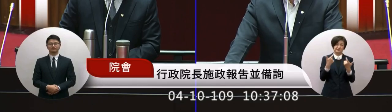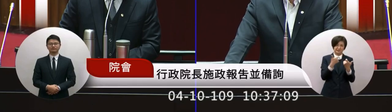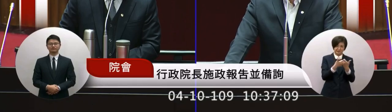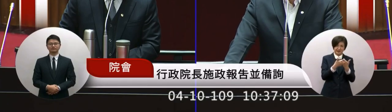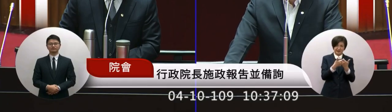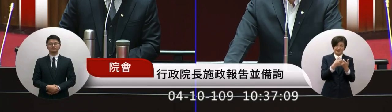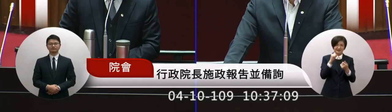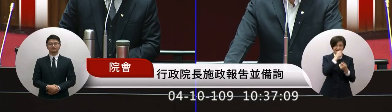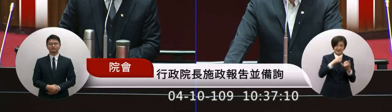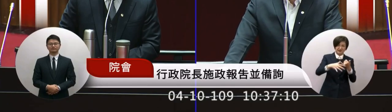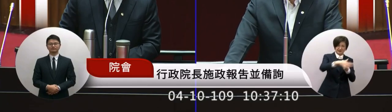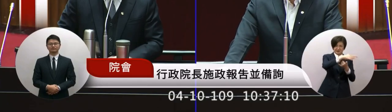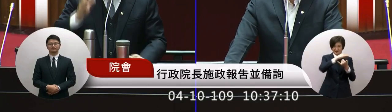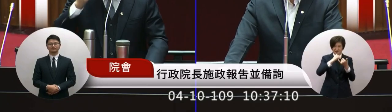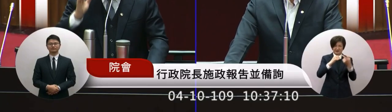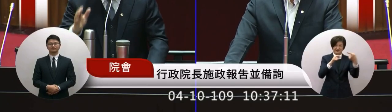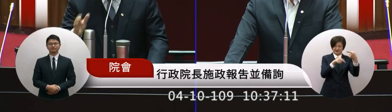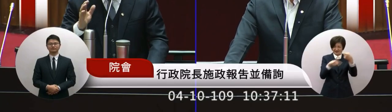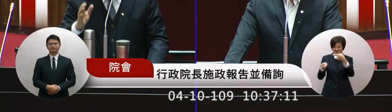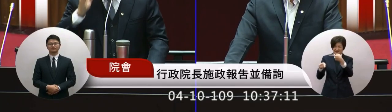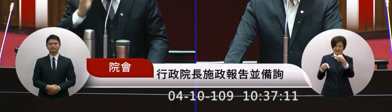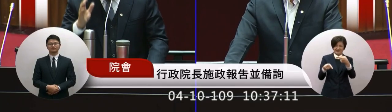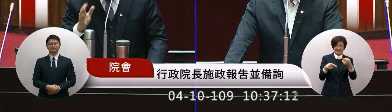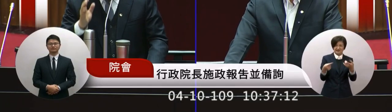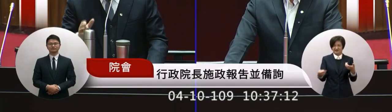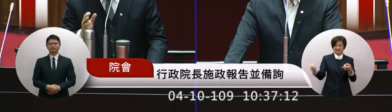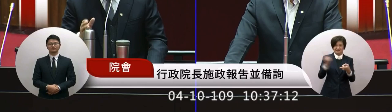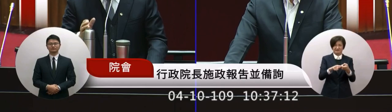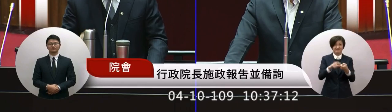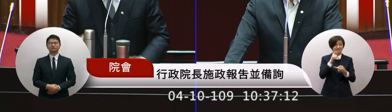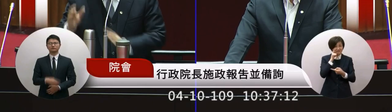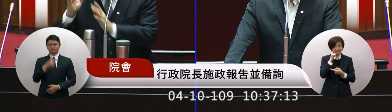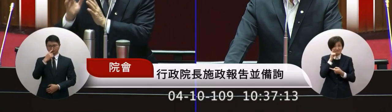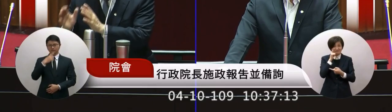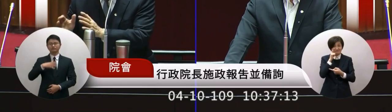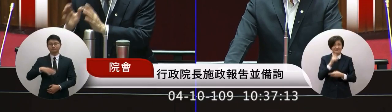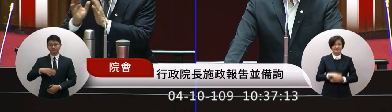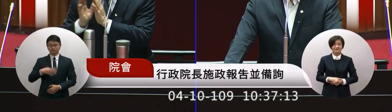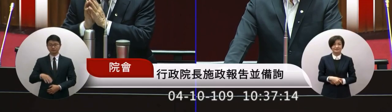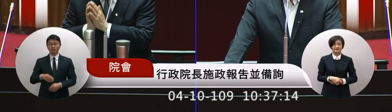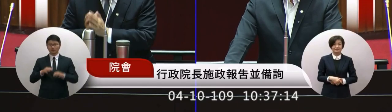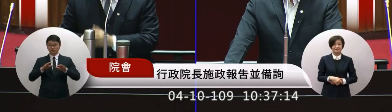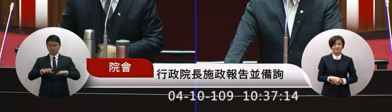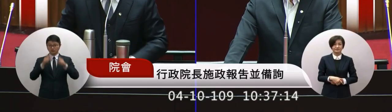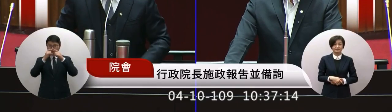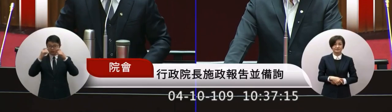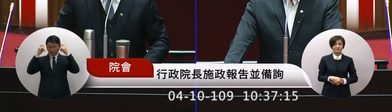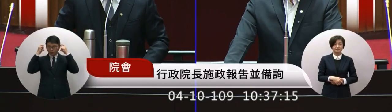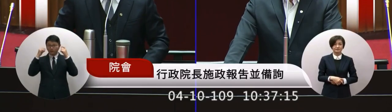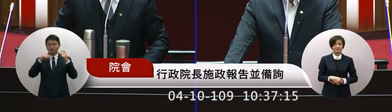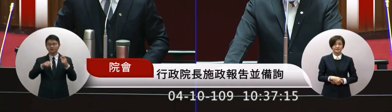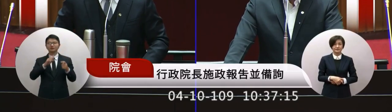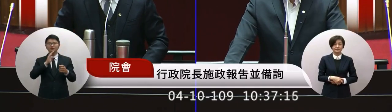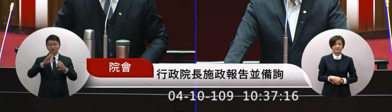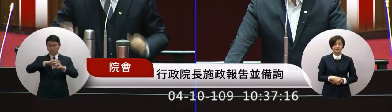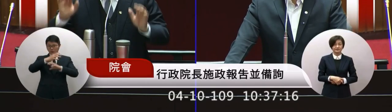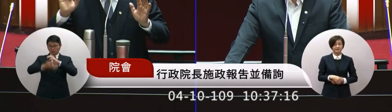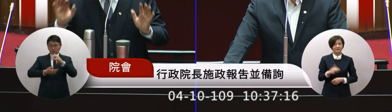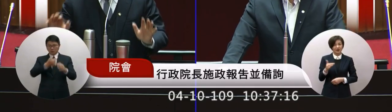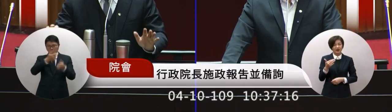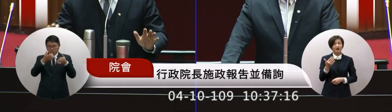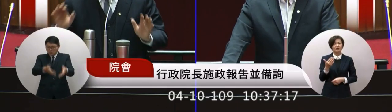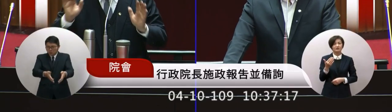的數量我們也知道口罩現在是全世界最珍貴的物品